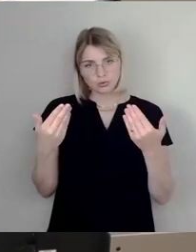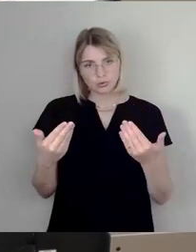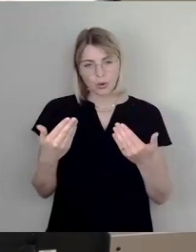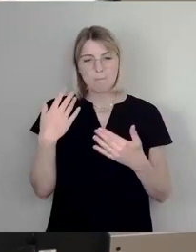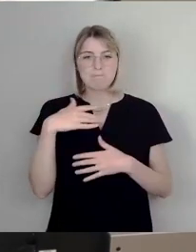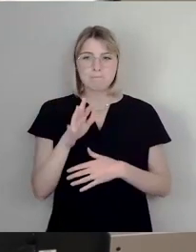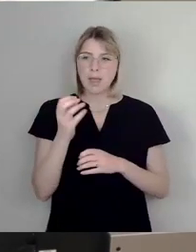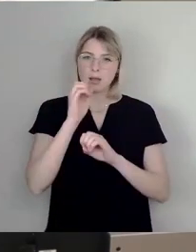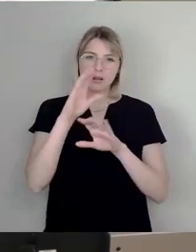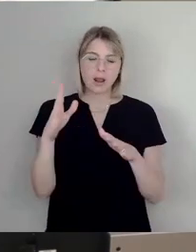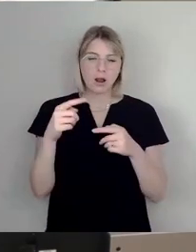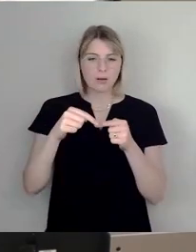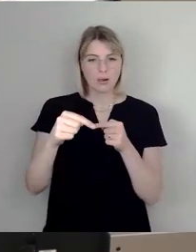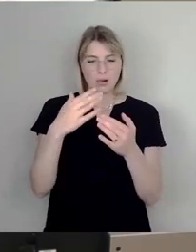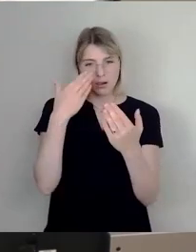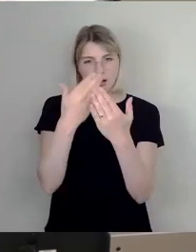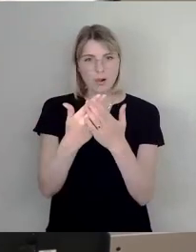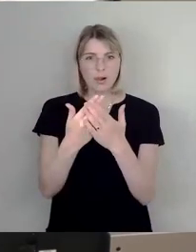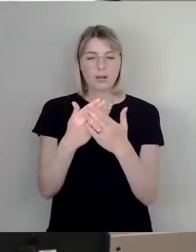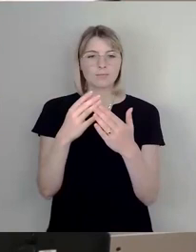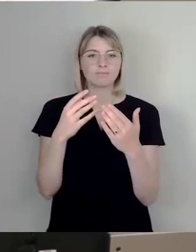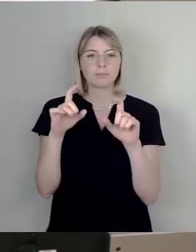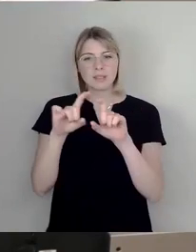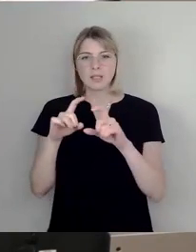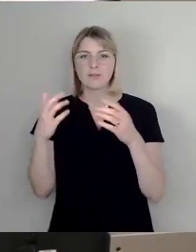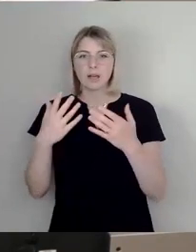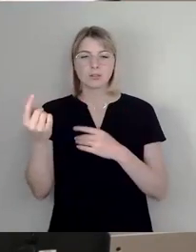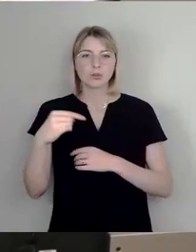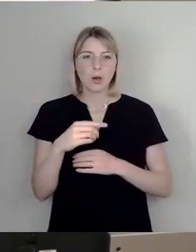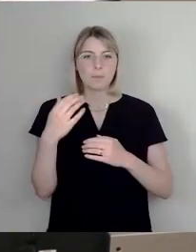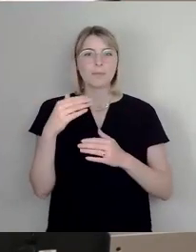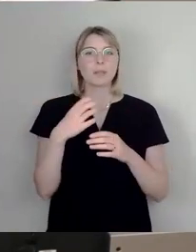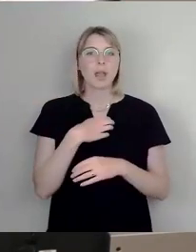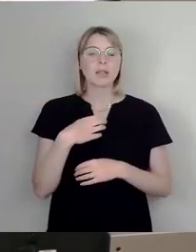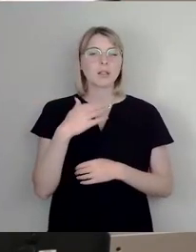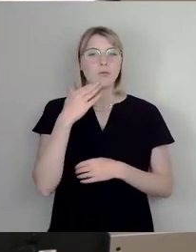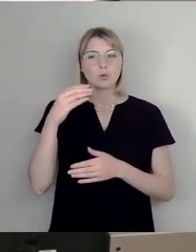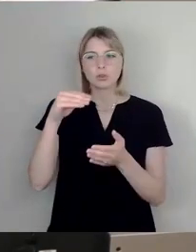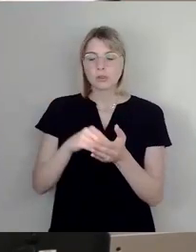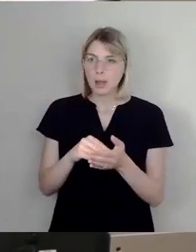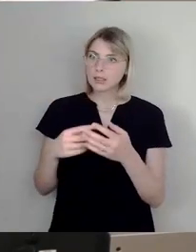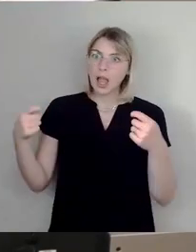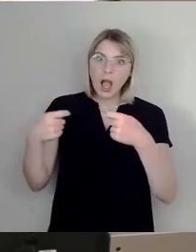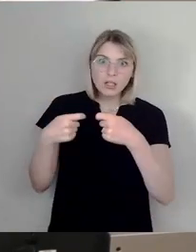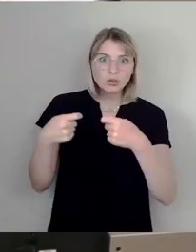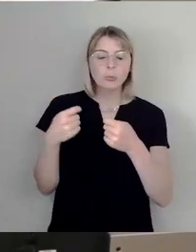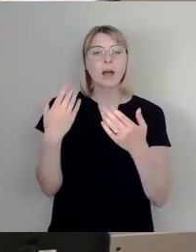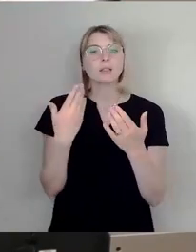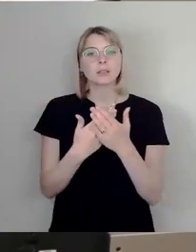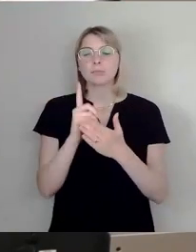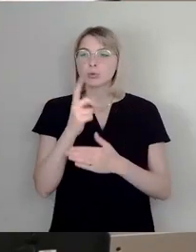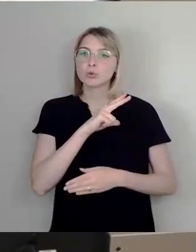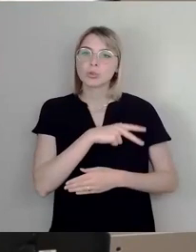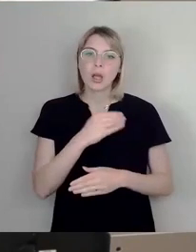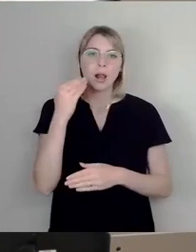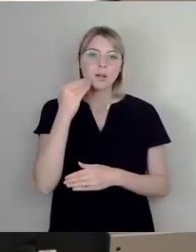sowieso kommen werden. Und ein Dresdner Wohnungsmarkt ist angespannt, auch wenn man da keinen Bock drauf hat. Und da muss man für Sozialwohnungen sorgen. Und ein